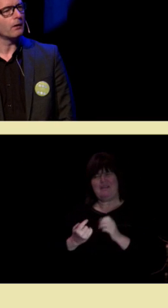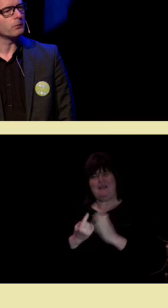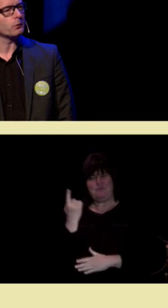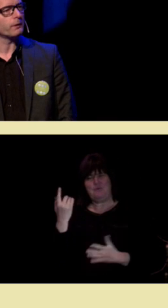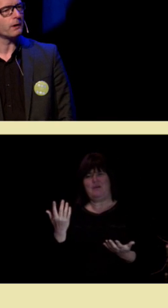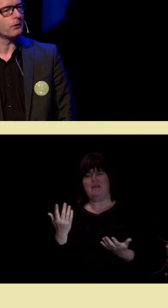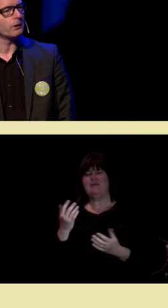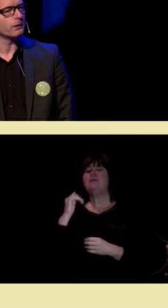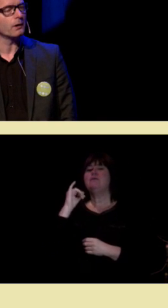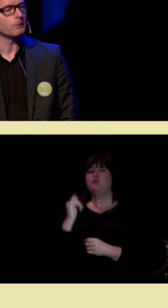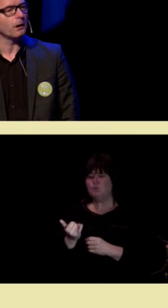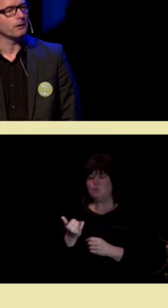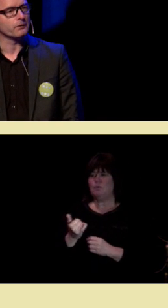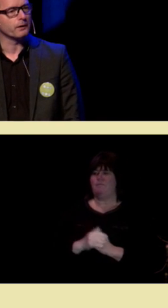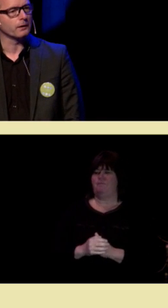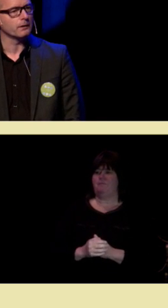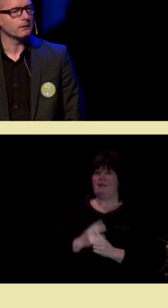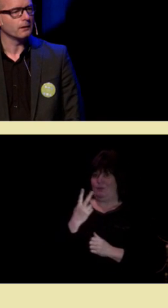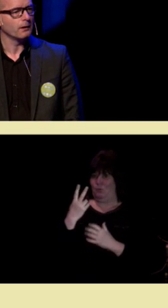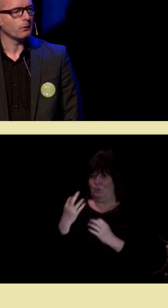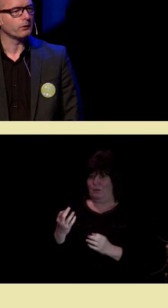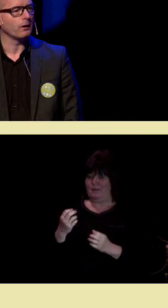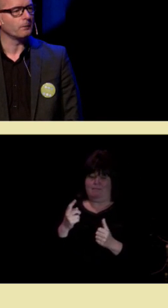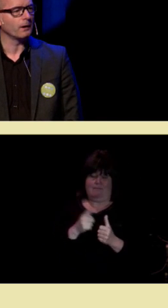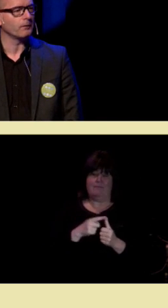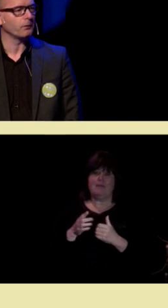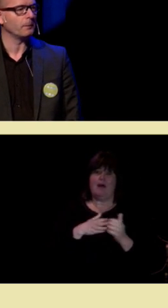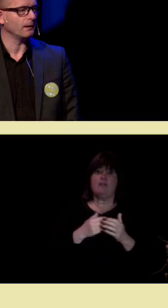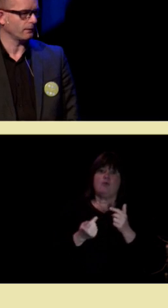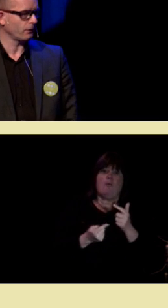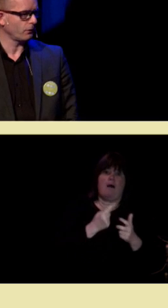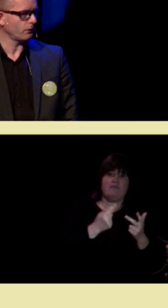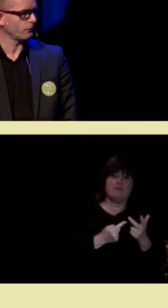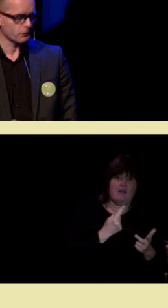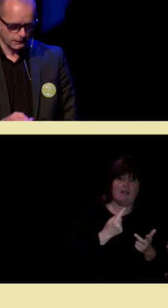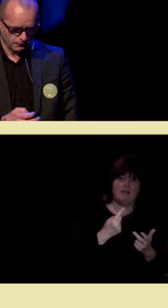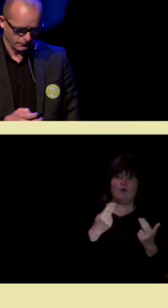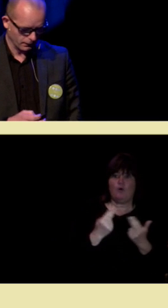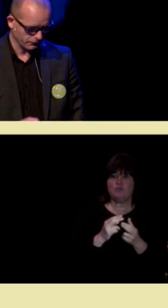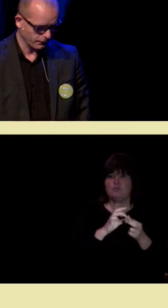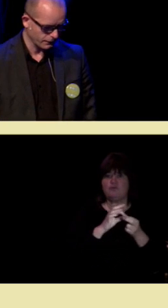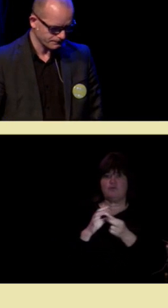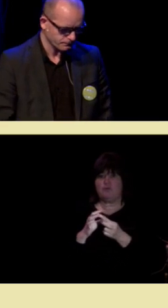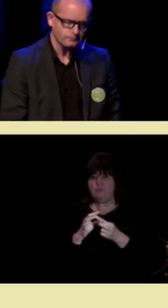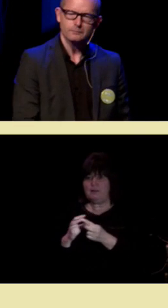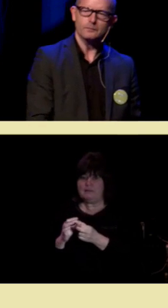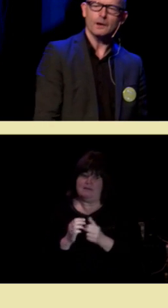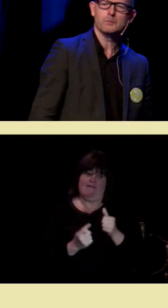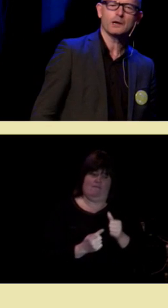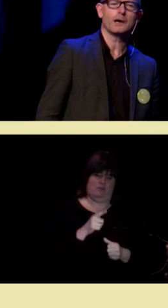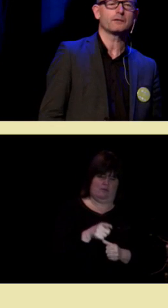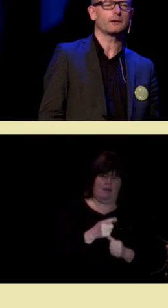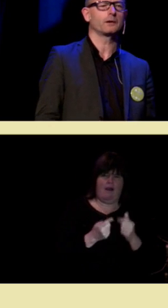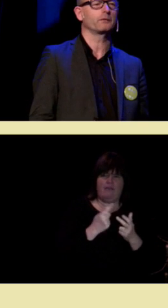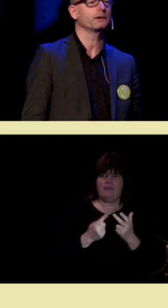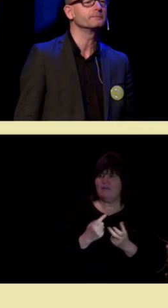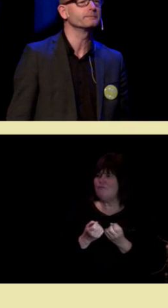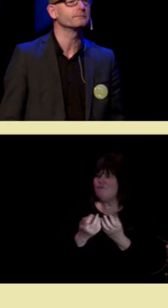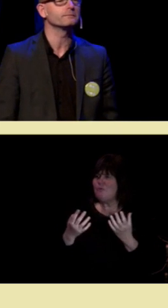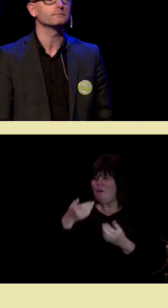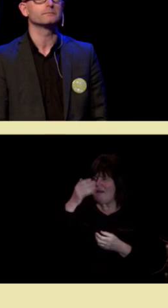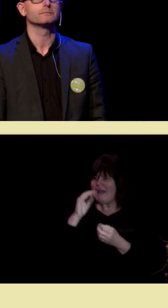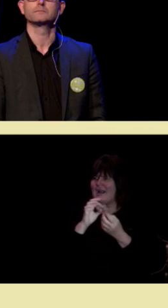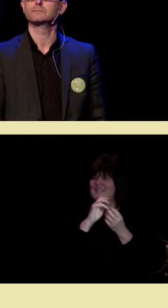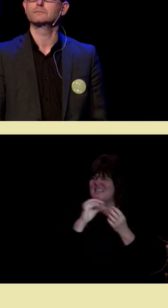det har med to ting å gjøre. Det har med antall, og det har med forbindelser å gjøre. Først litt til antallet. Hvor mange hjerneseller har vi?